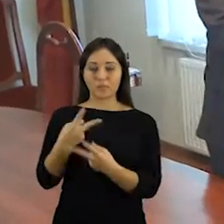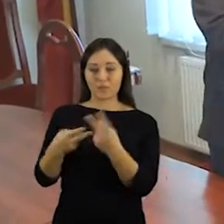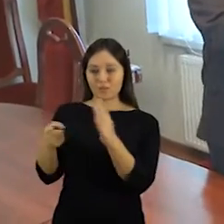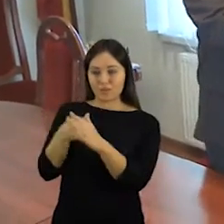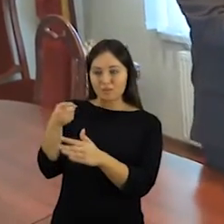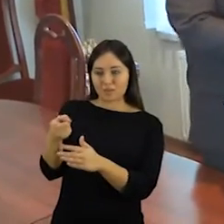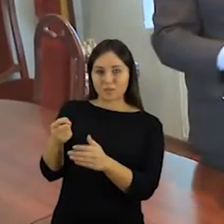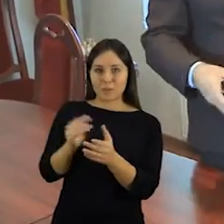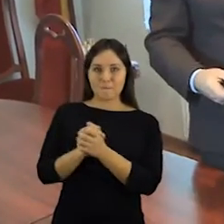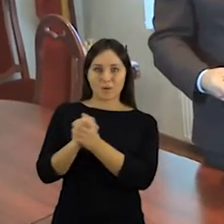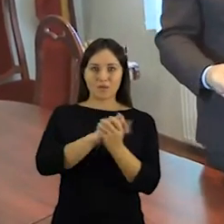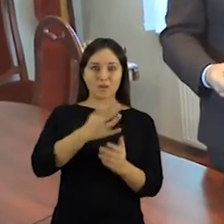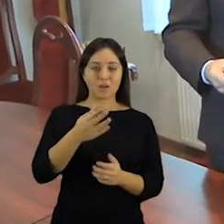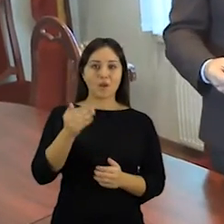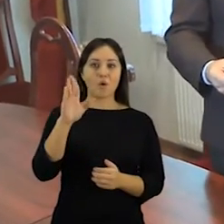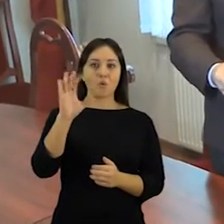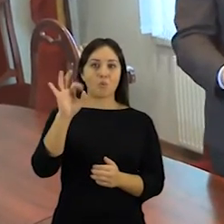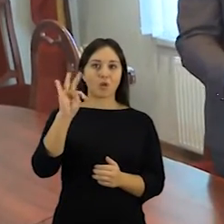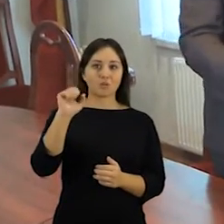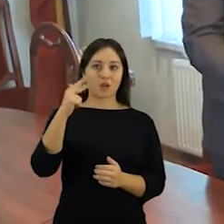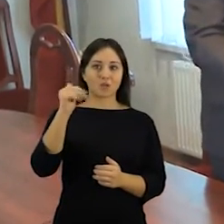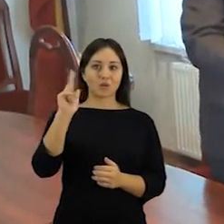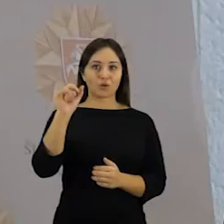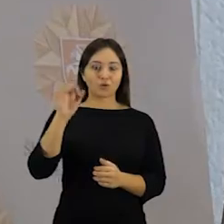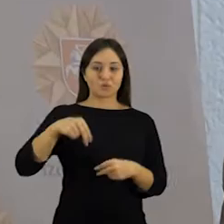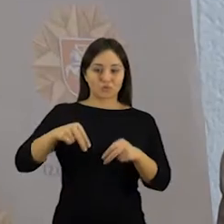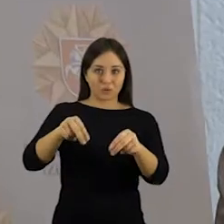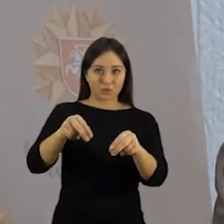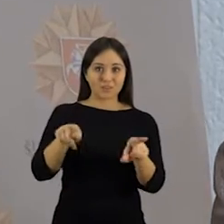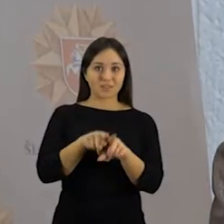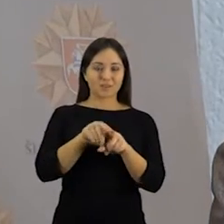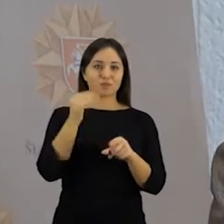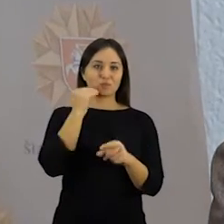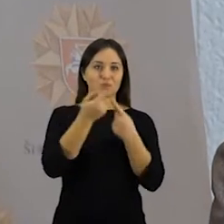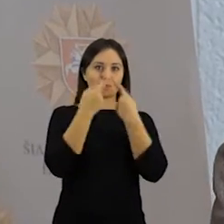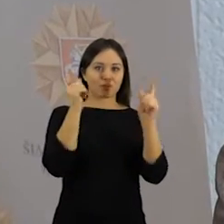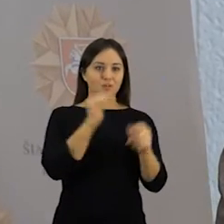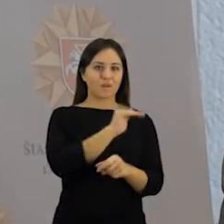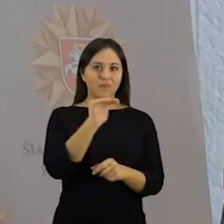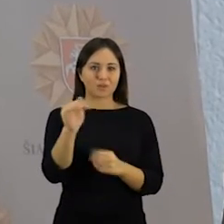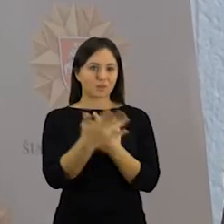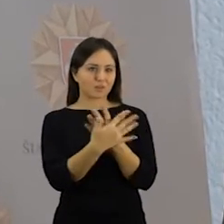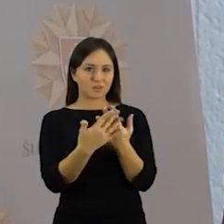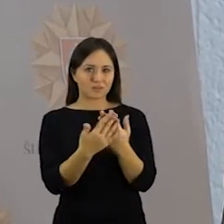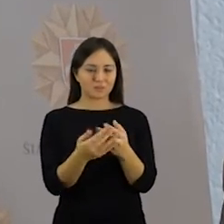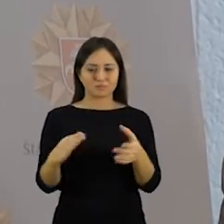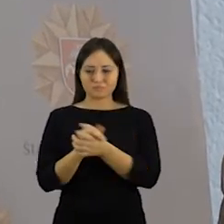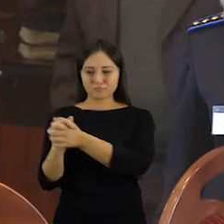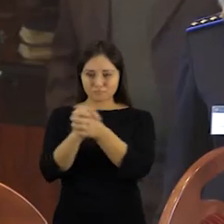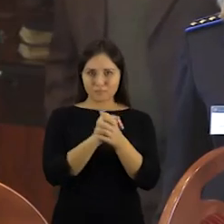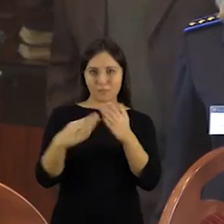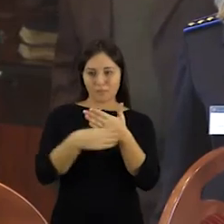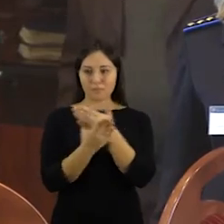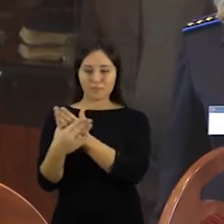bendradarbiauja ne tik universiteto botanikos sodas. Socialinės gerovės ir negalės fakulteto studentai čia atlieka praktika, o humanitarinių